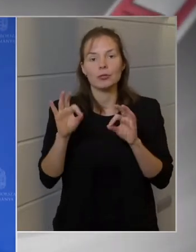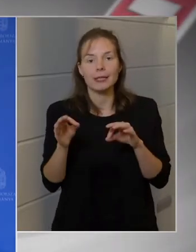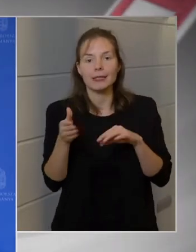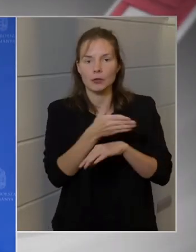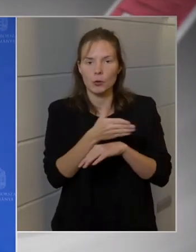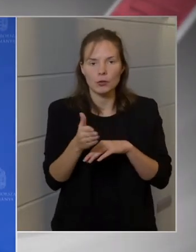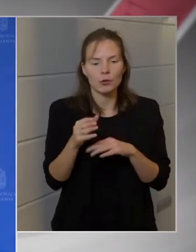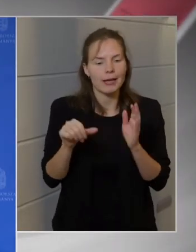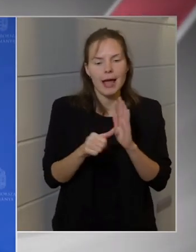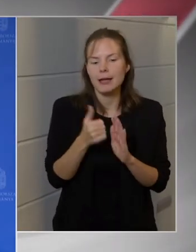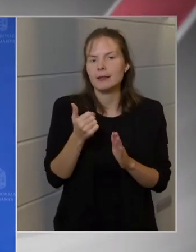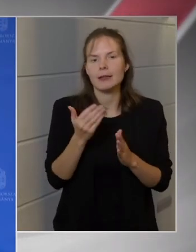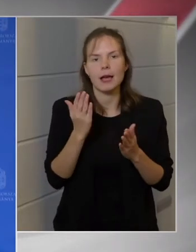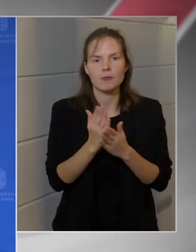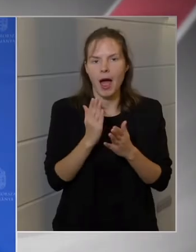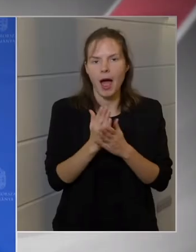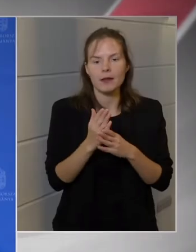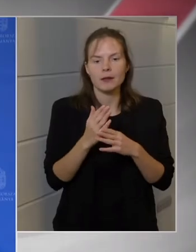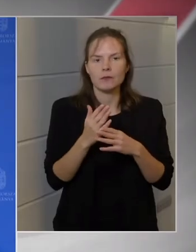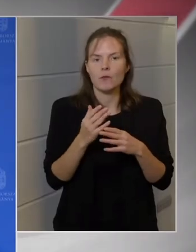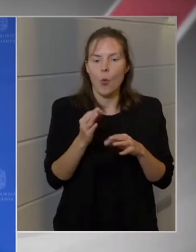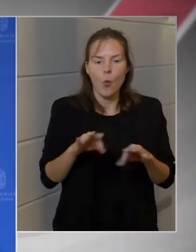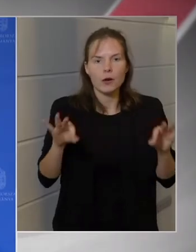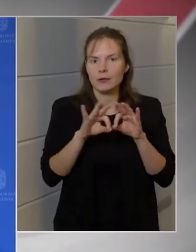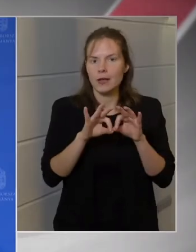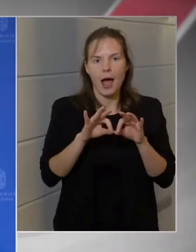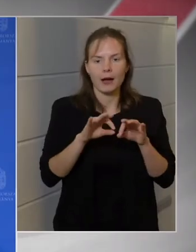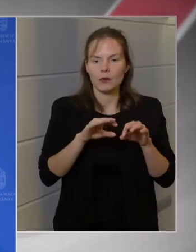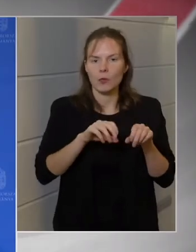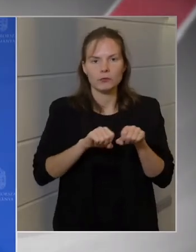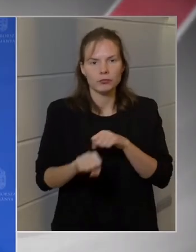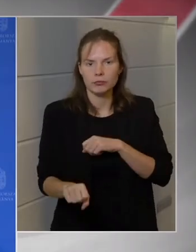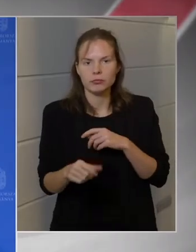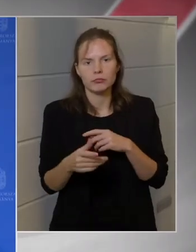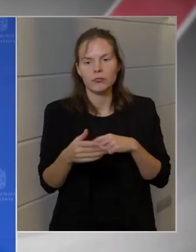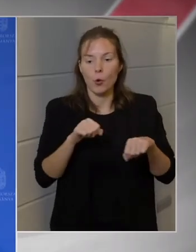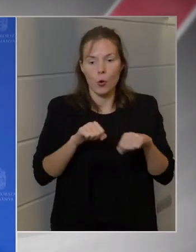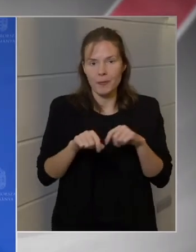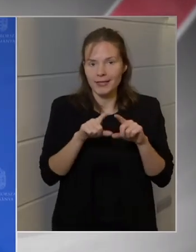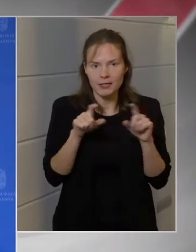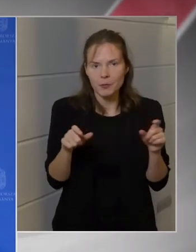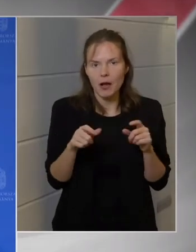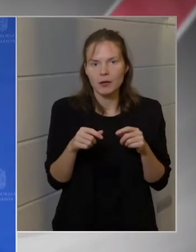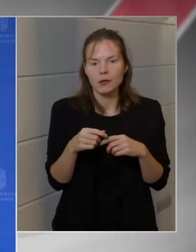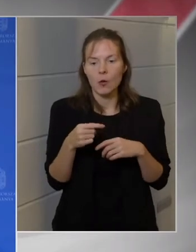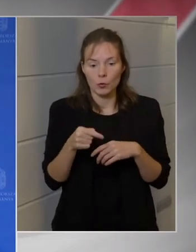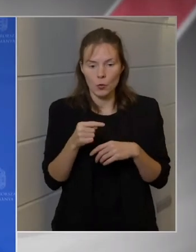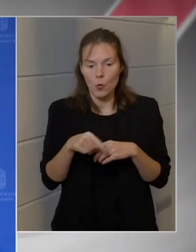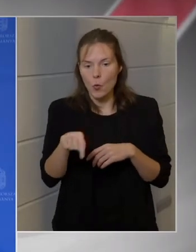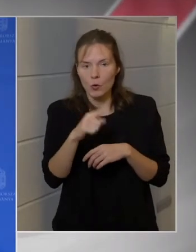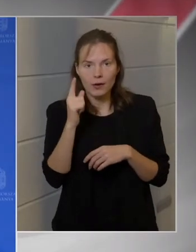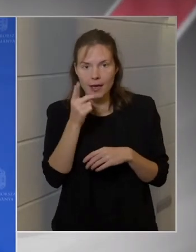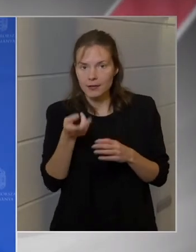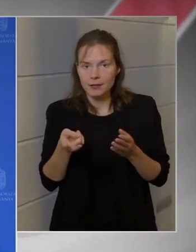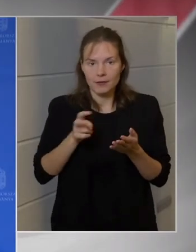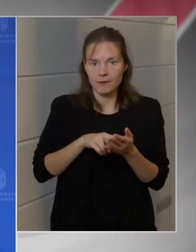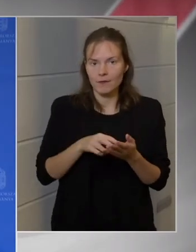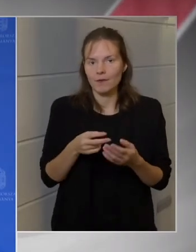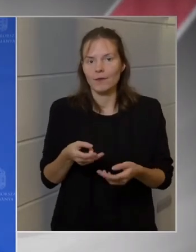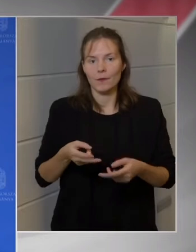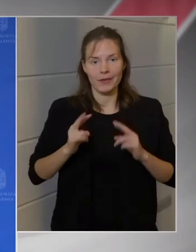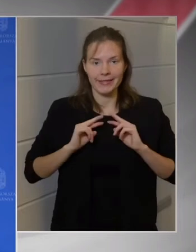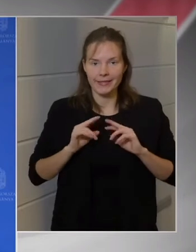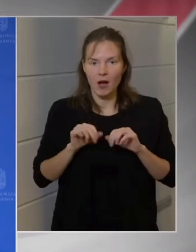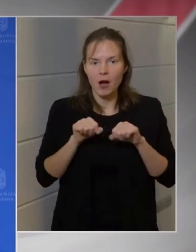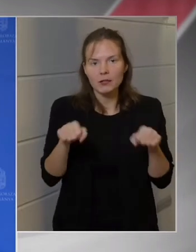egyszer már az országot a kormányzásuk során tönkretették, azok visszatérnek-e hatalomba vagy sem. És hogyha két